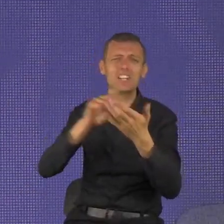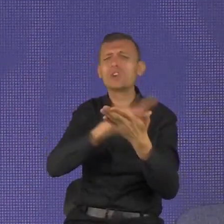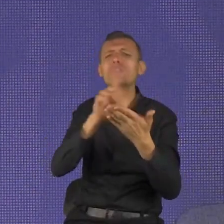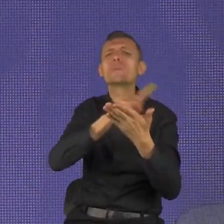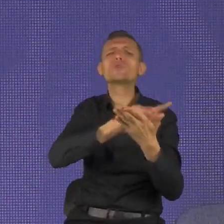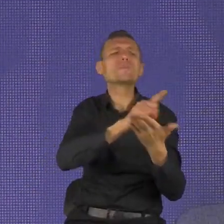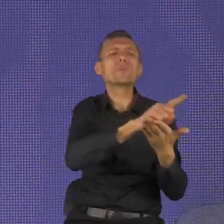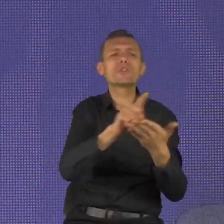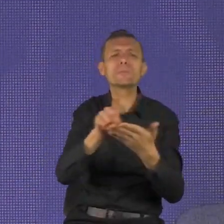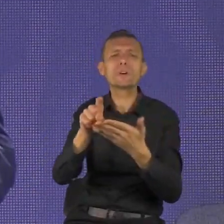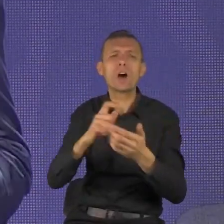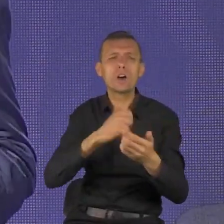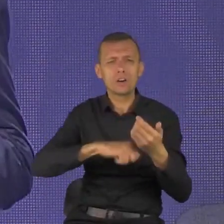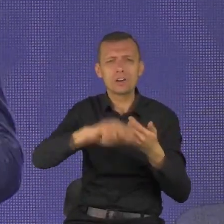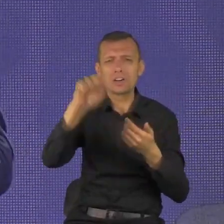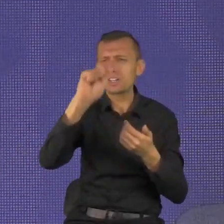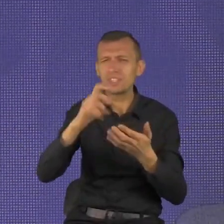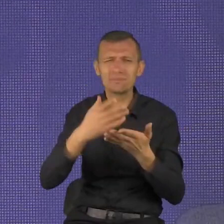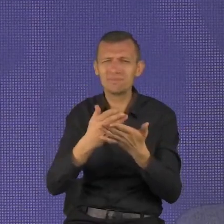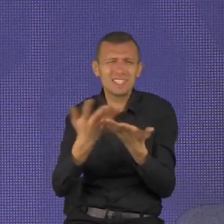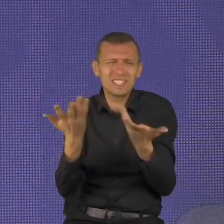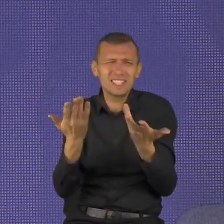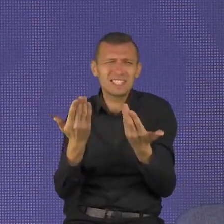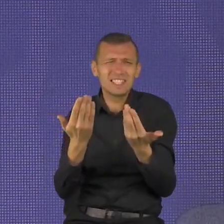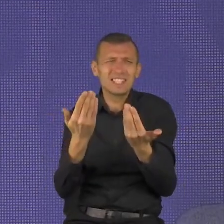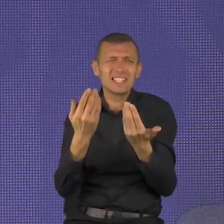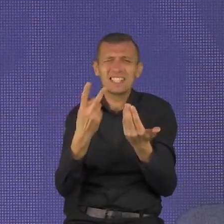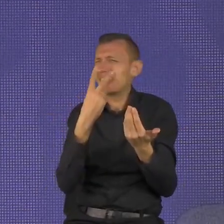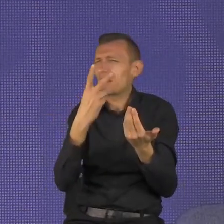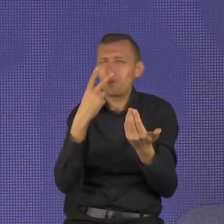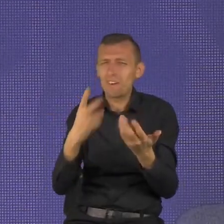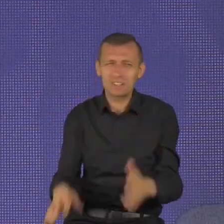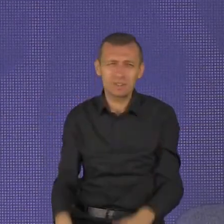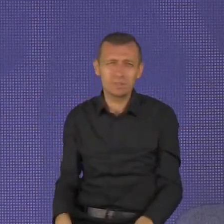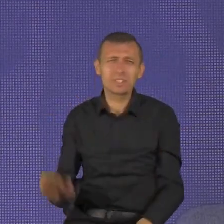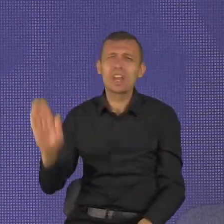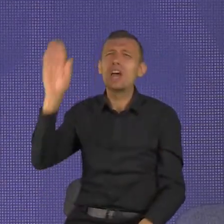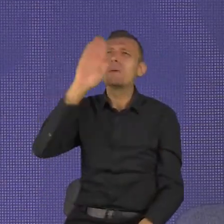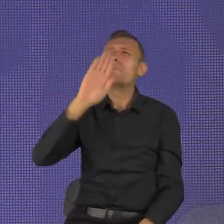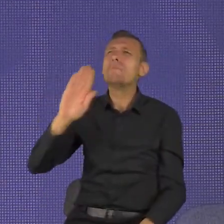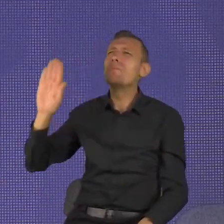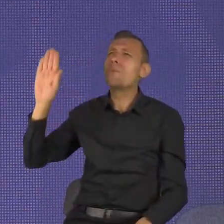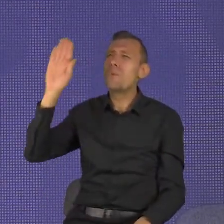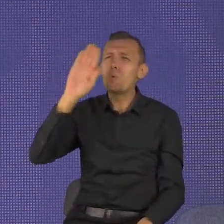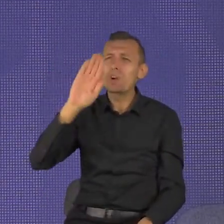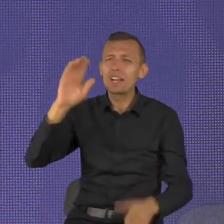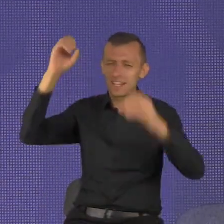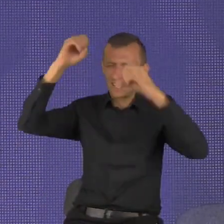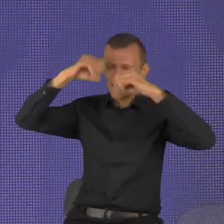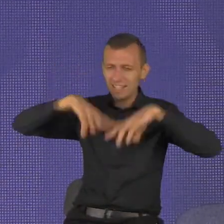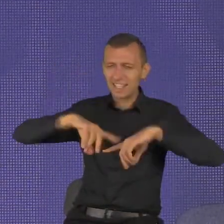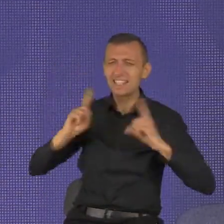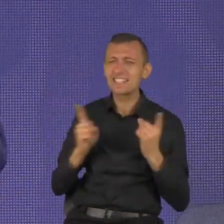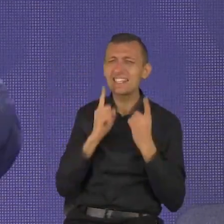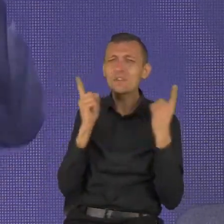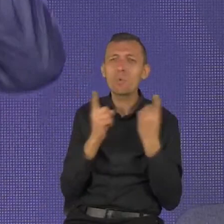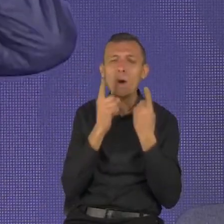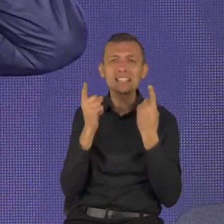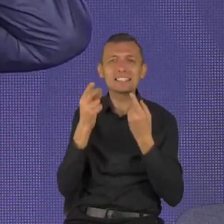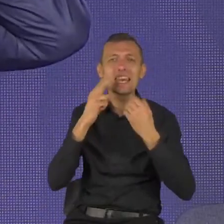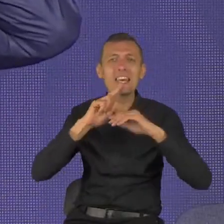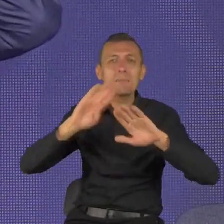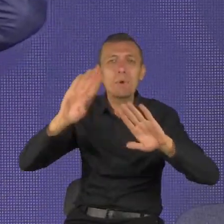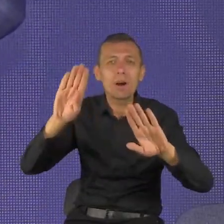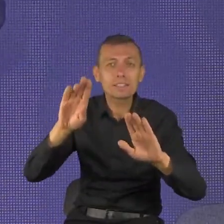Jest wiele sytuacji, przez które Bóg mówi chcę ci pomóc, ale zatrzymaj się i